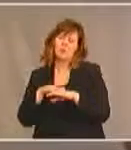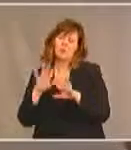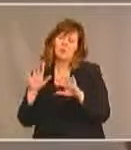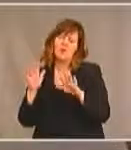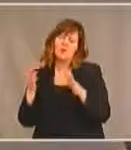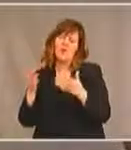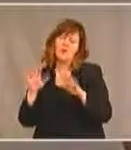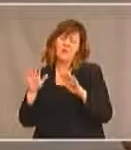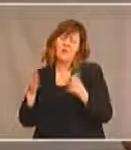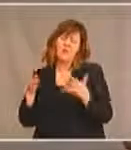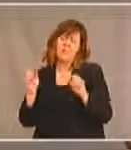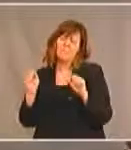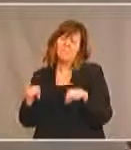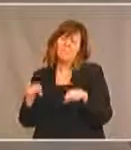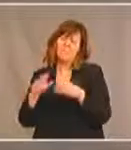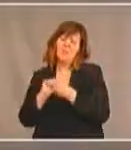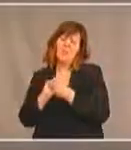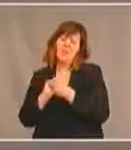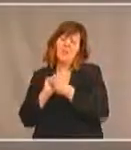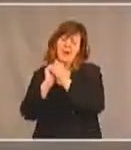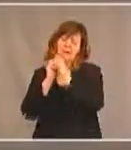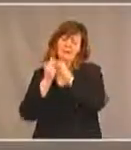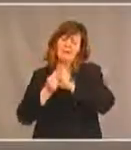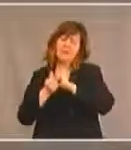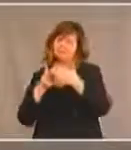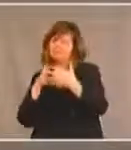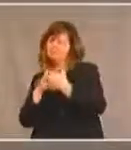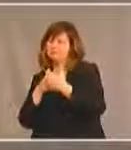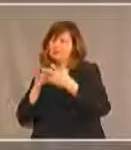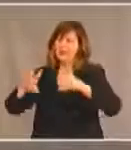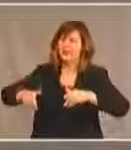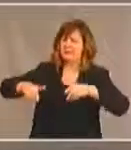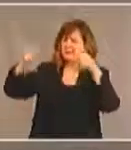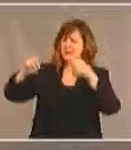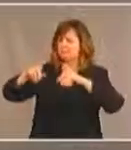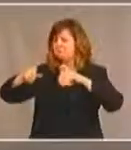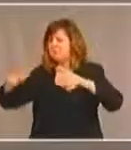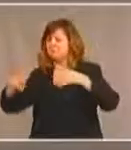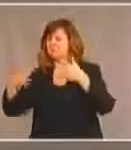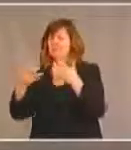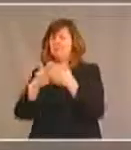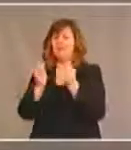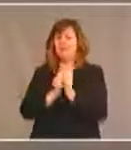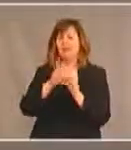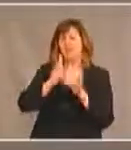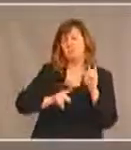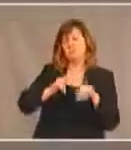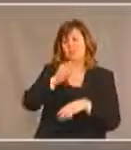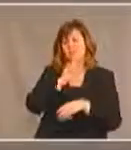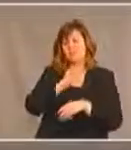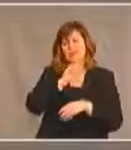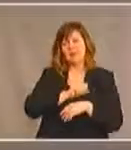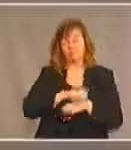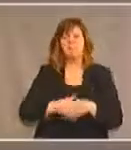pourra-t-on adapter les infrastructures les édifices etc. au vieillissement de la population autochtone d